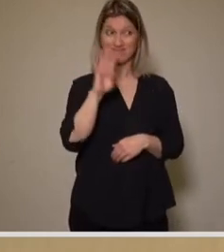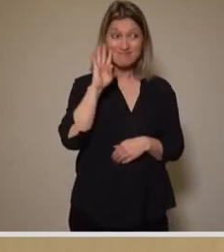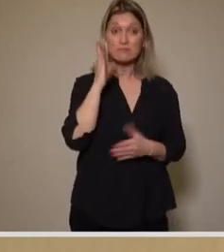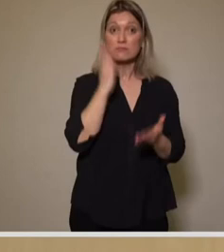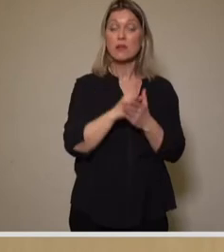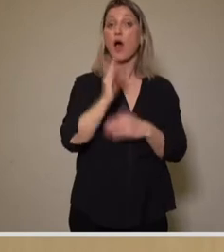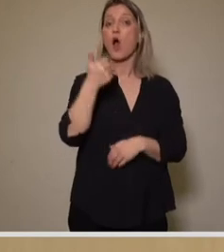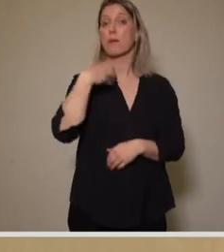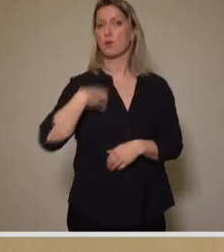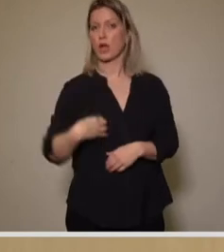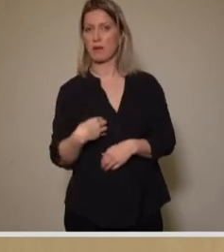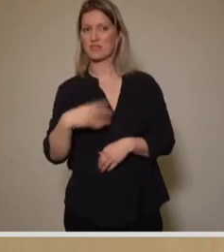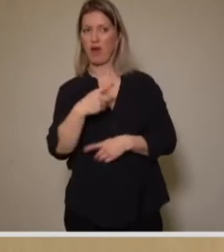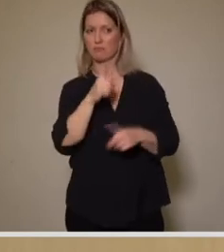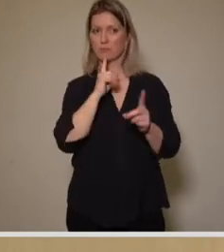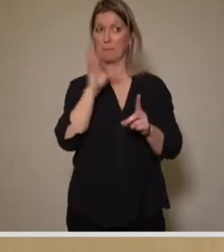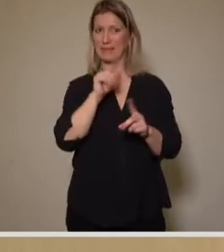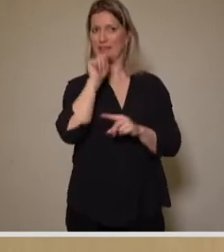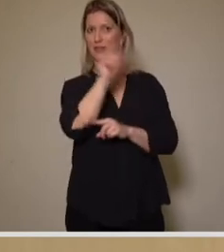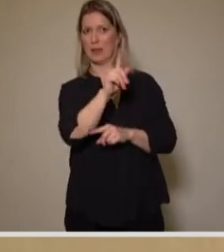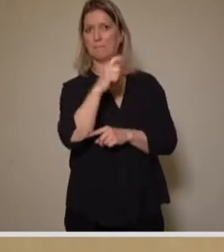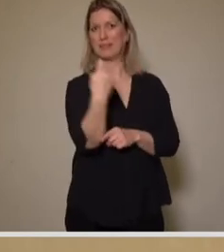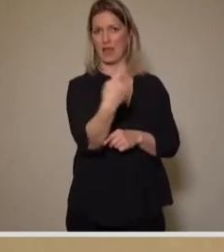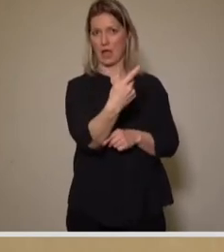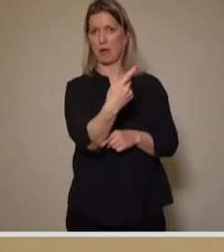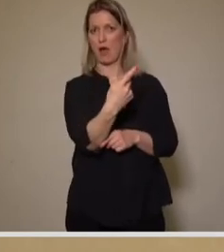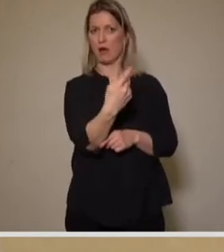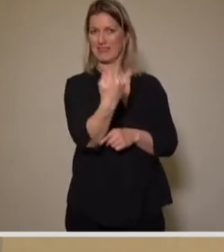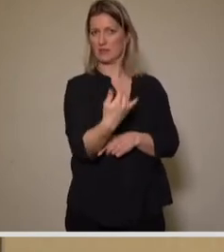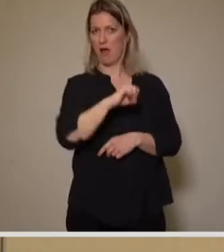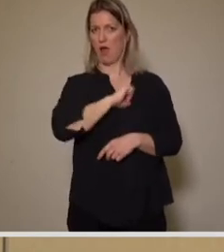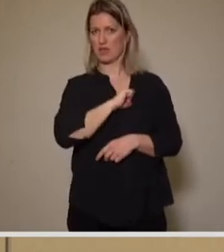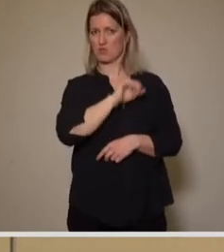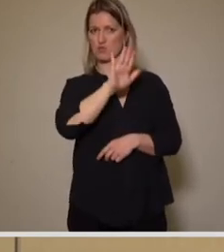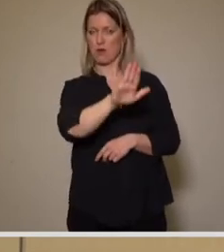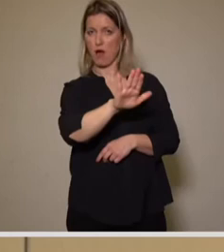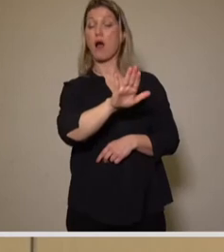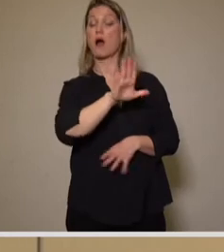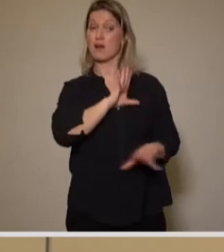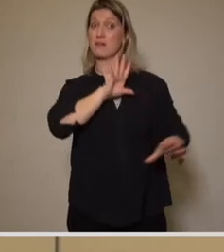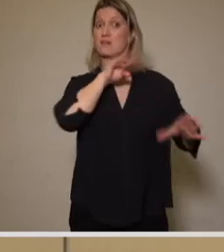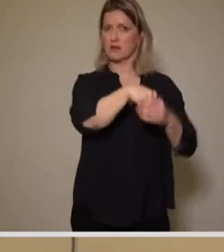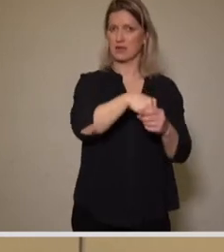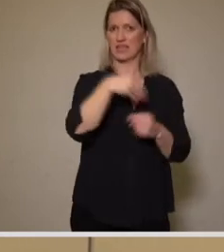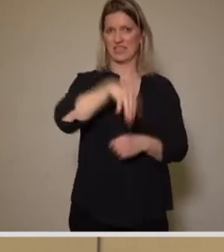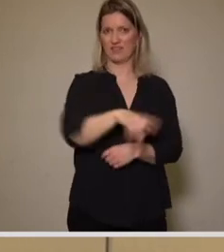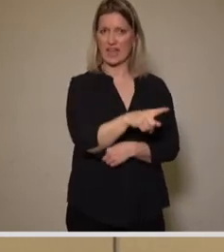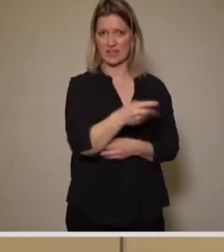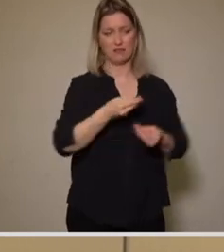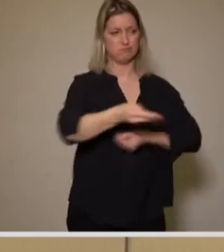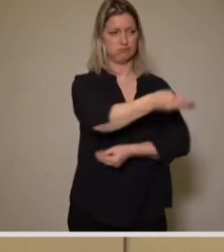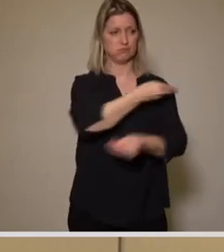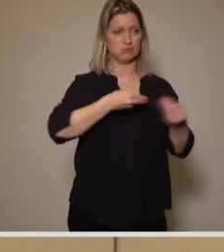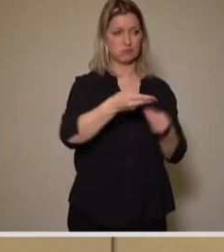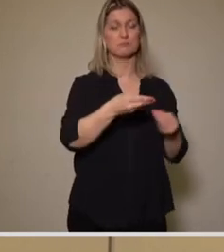mit dem potenziellen Betreiber und jetzt Eigentümer der Flächen gegeben, an dem ich auch teilgenommen habe und in dem haben wir